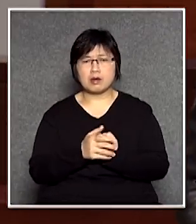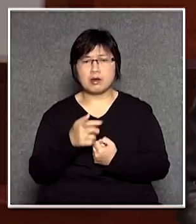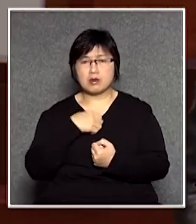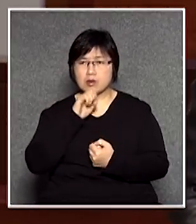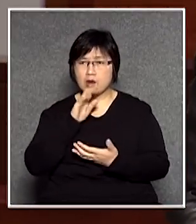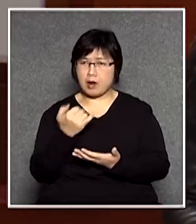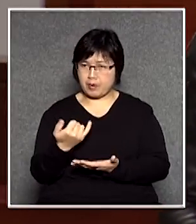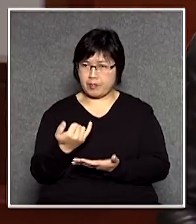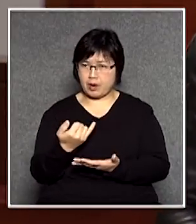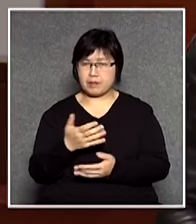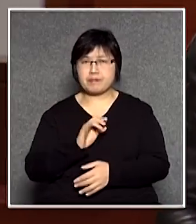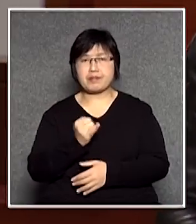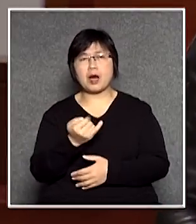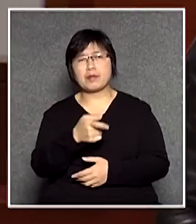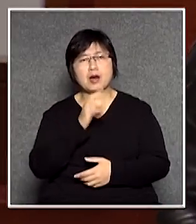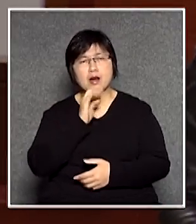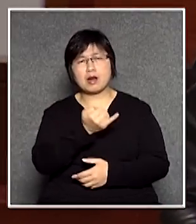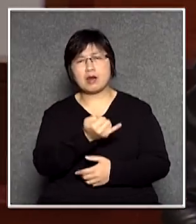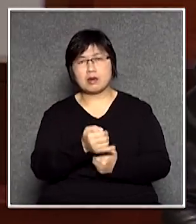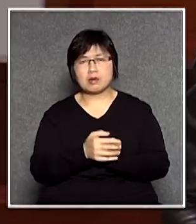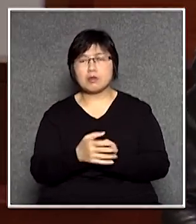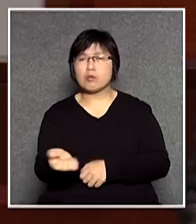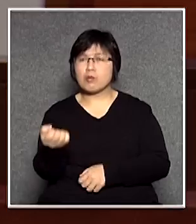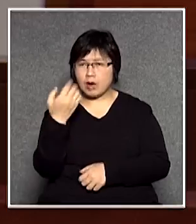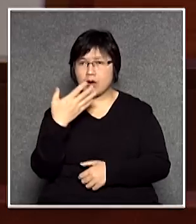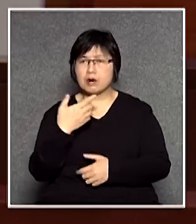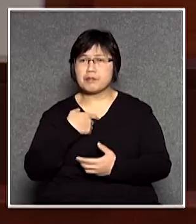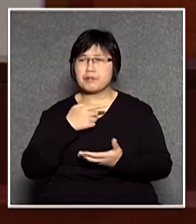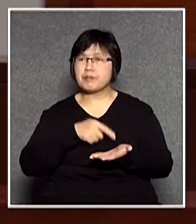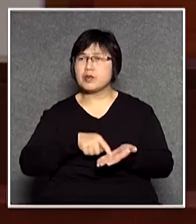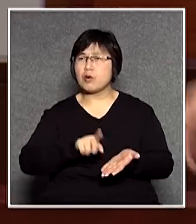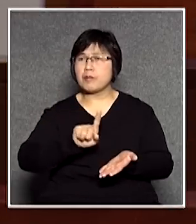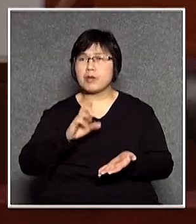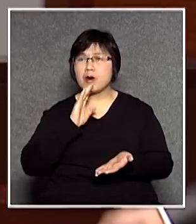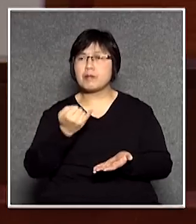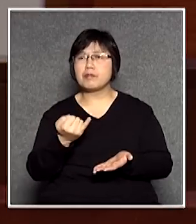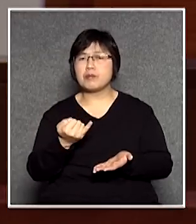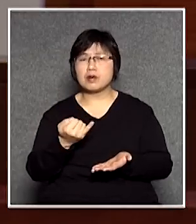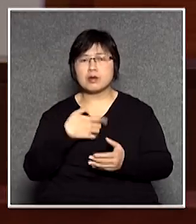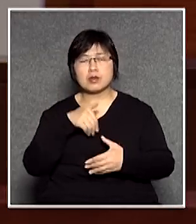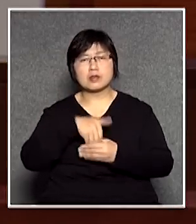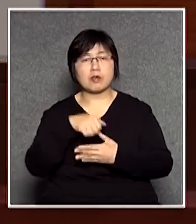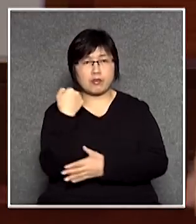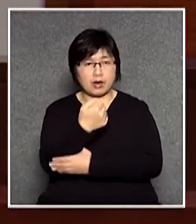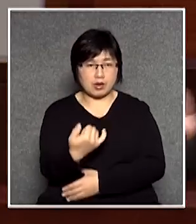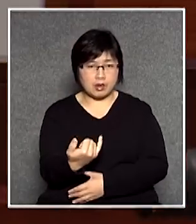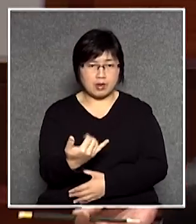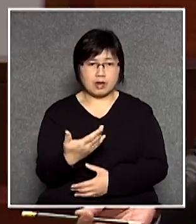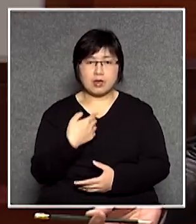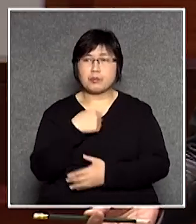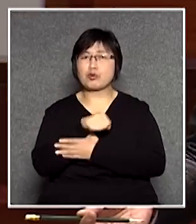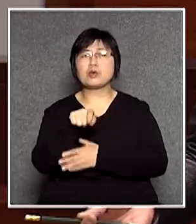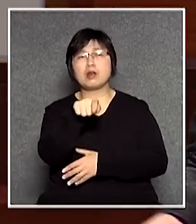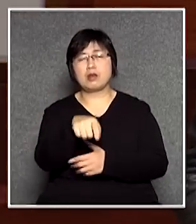些對不對不對就動問你那你就告訴我我哪些地方不對接著你就投反對票我不同意你